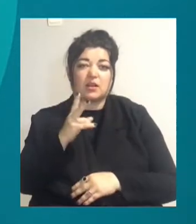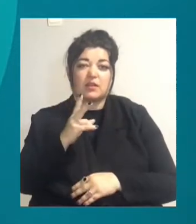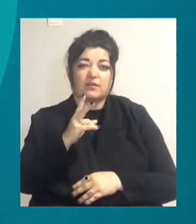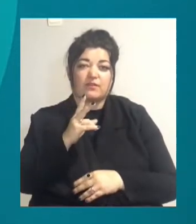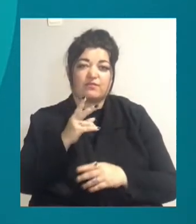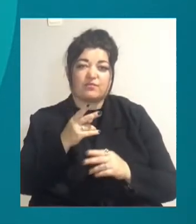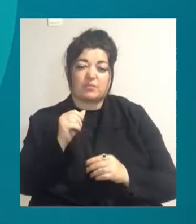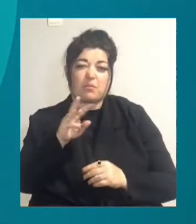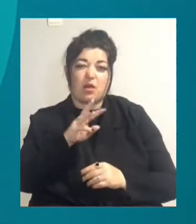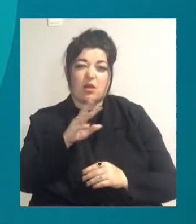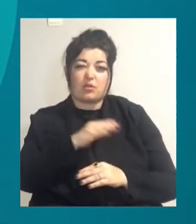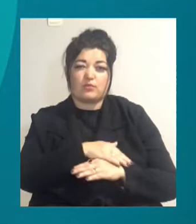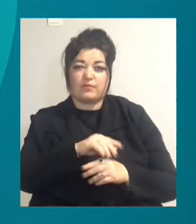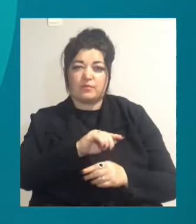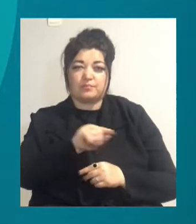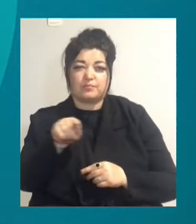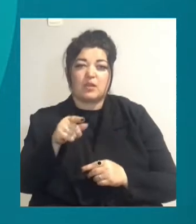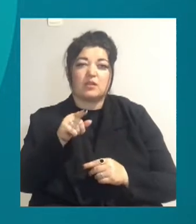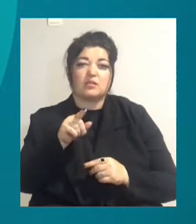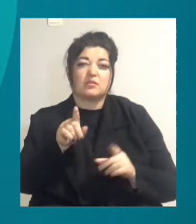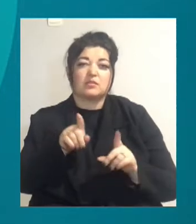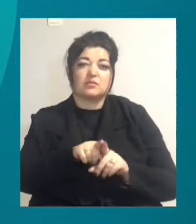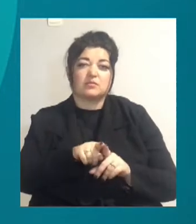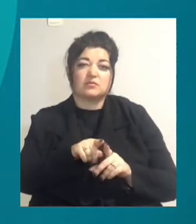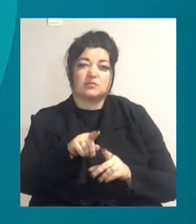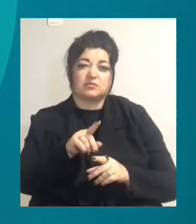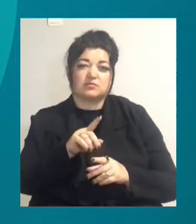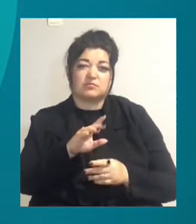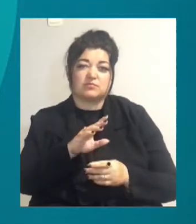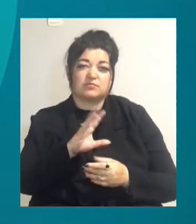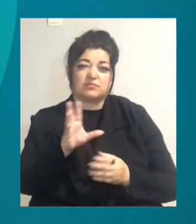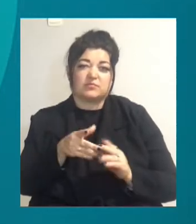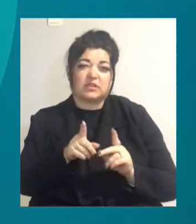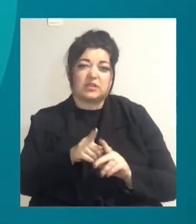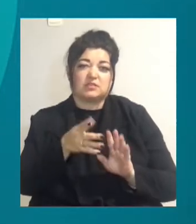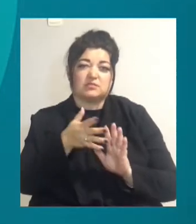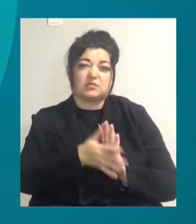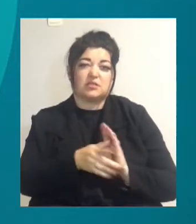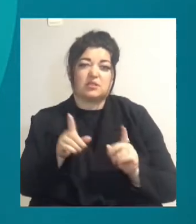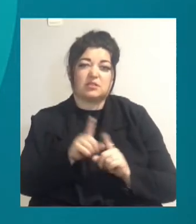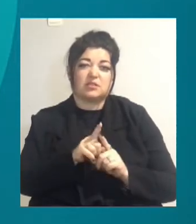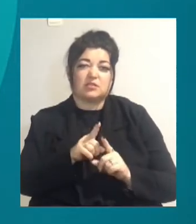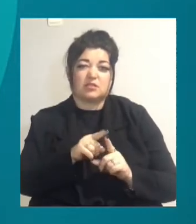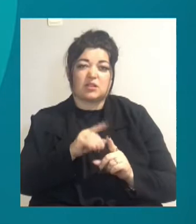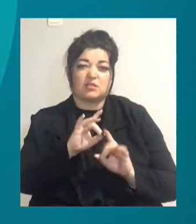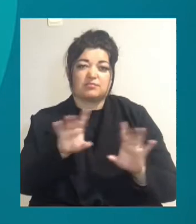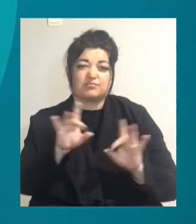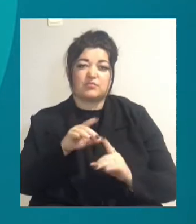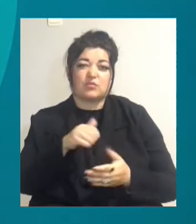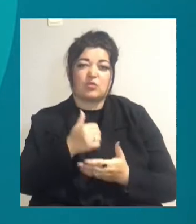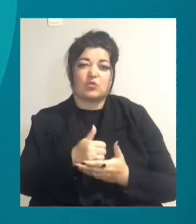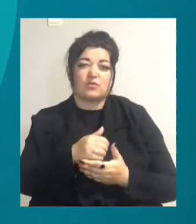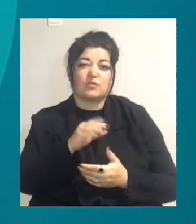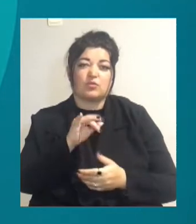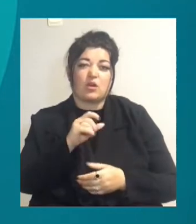Маланова. Також влада візьме на себе інші пов'язані з цим витрати. Таке рішення озвучив одеський міський голова Генедій Труханов після засідання